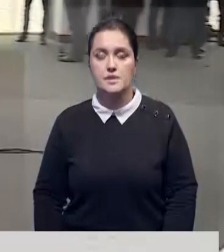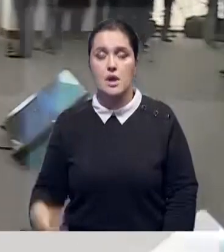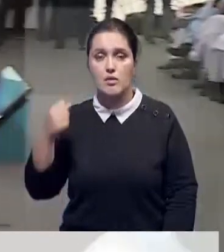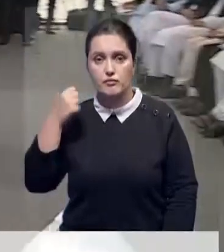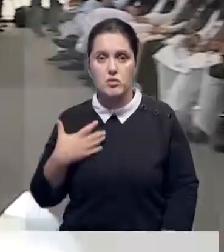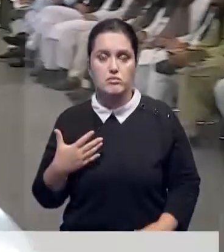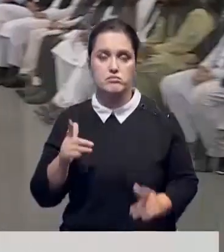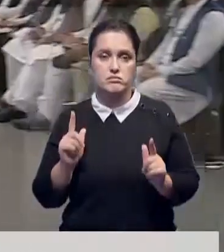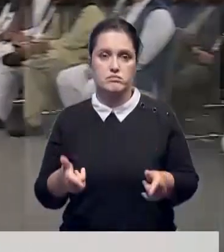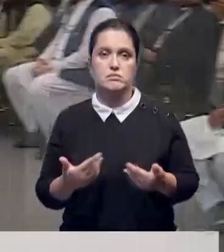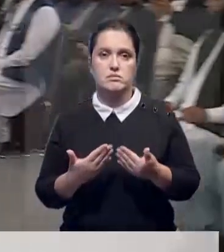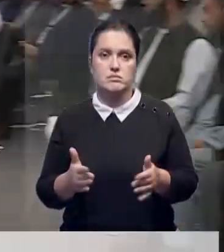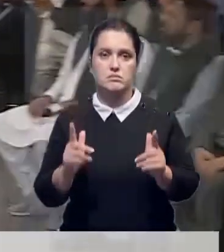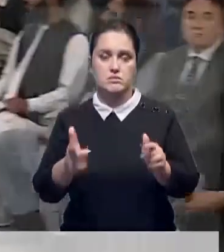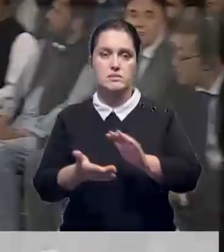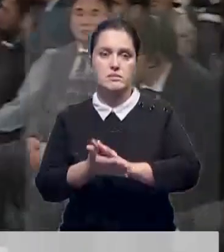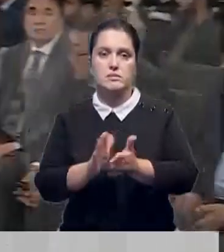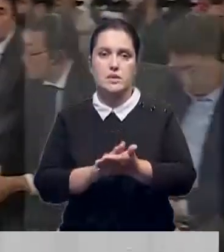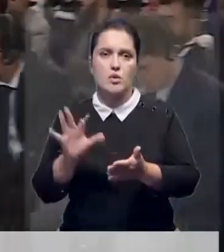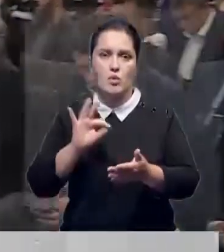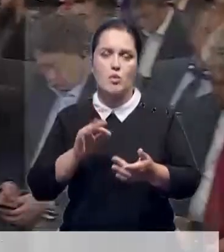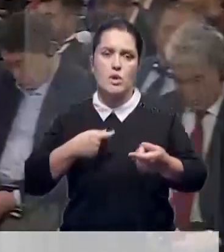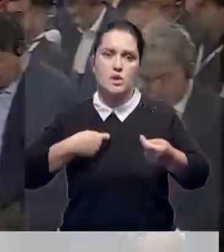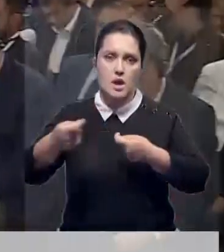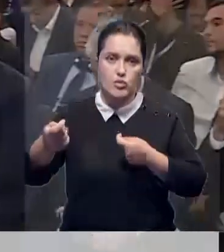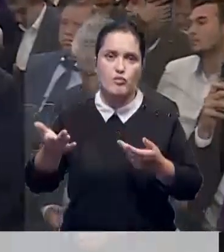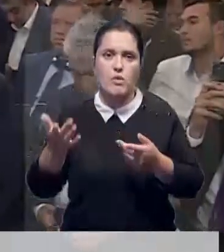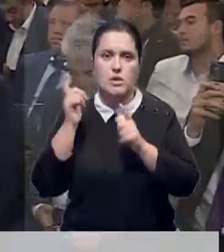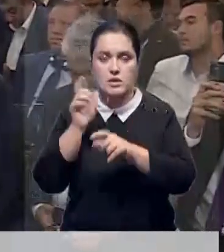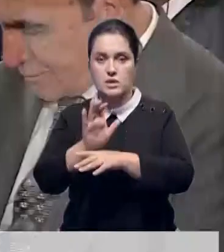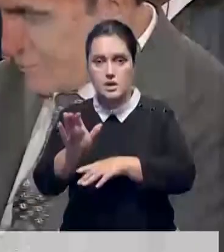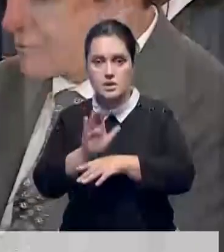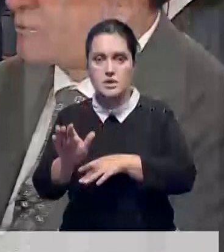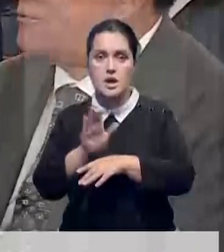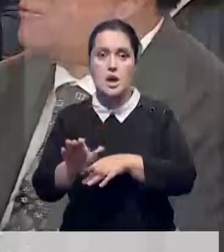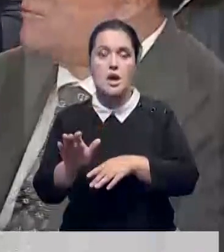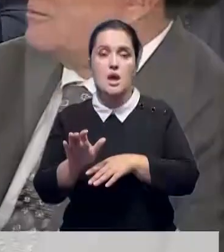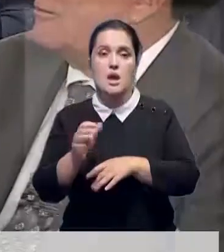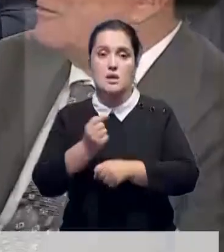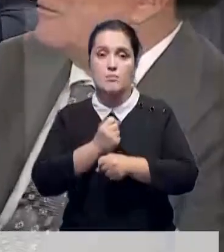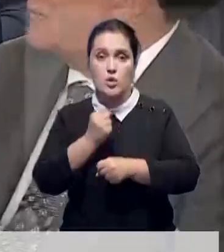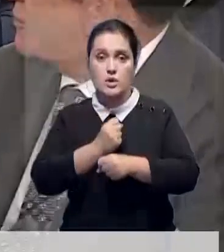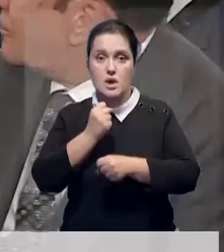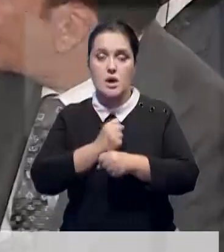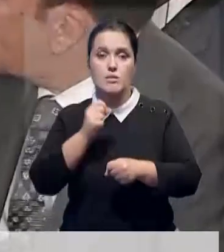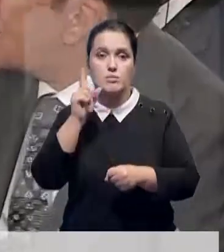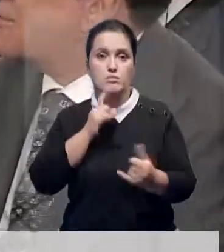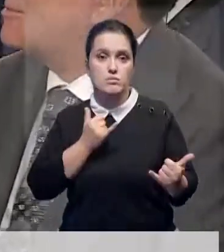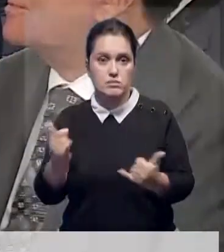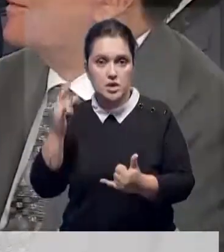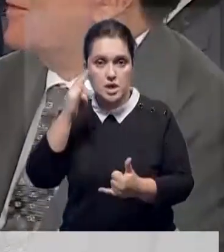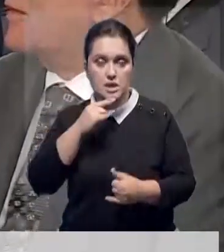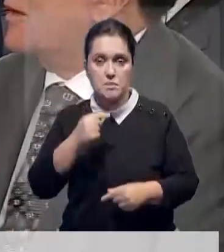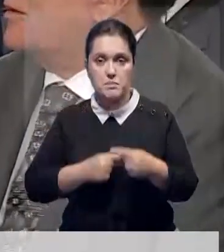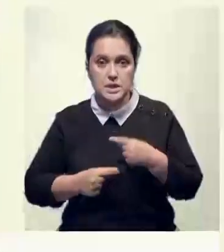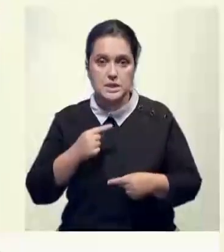Афганистан открыт многосторонним соглашением в вопросах торговли и транзита, рассказали представители делегации. В стране разработали пакет преференций